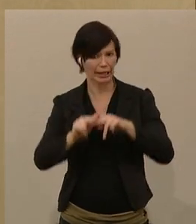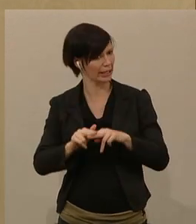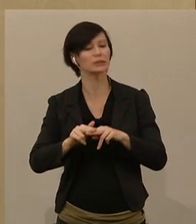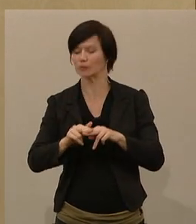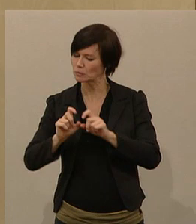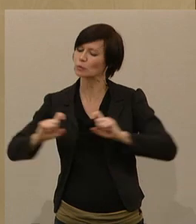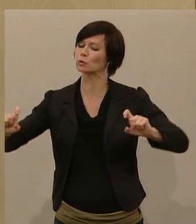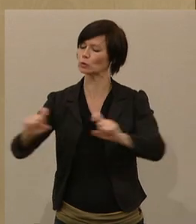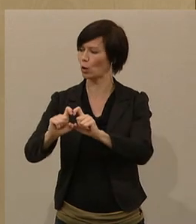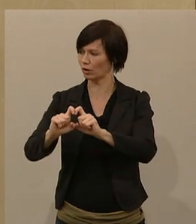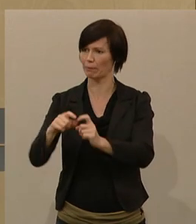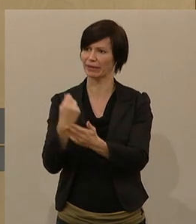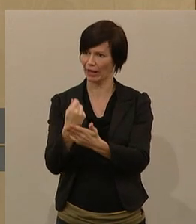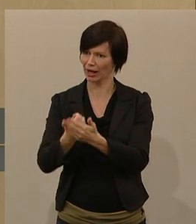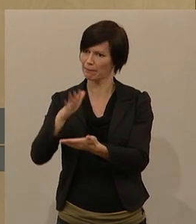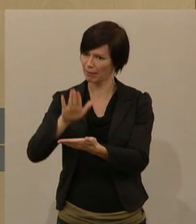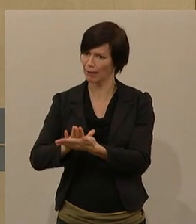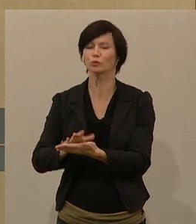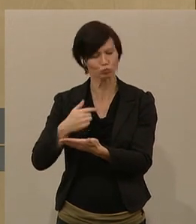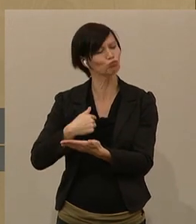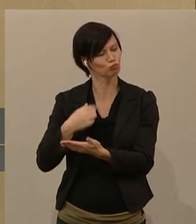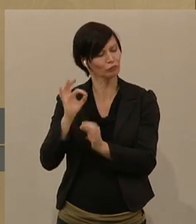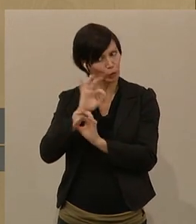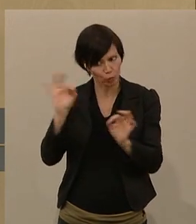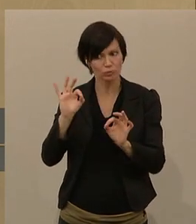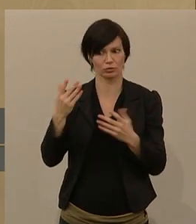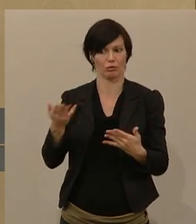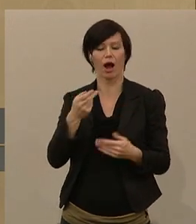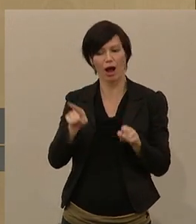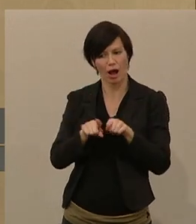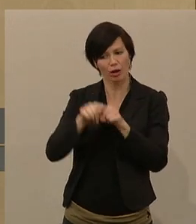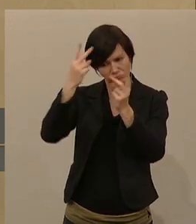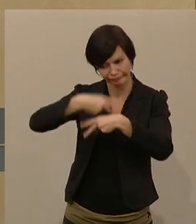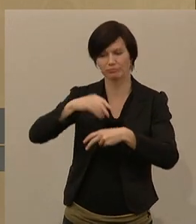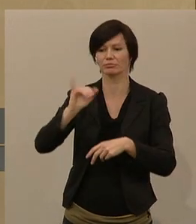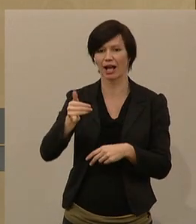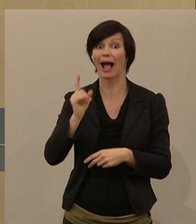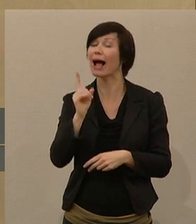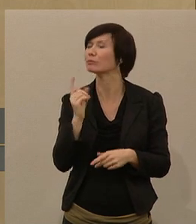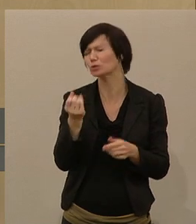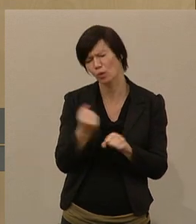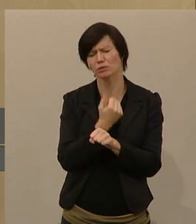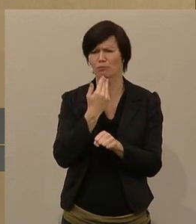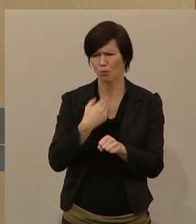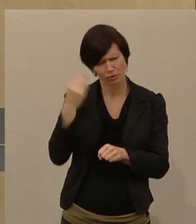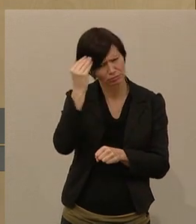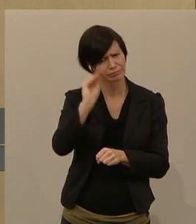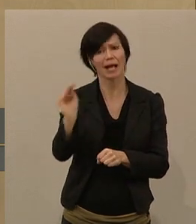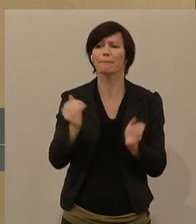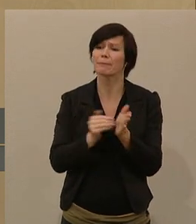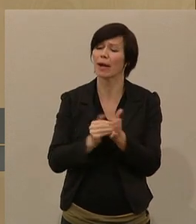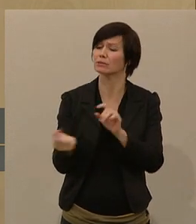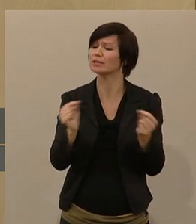hier auch zustimmen. Ich möchte aber schon erwähnen, dass wir dringend eine Debatte hier in diesem Haus darüber führen müssen,